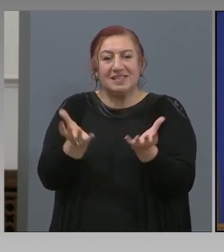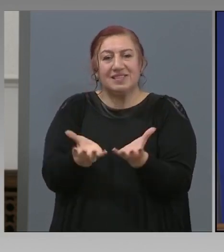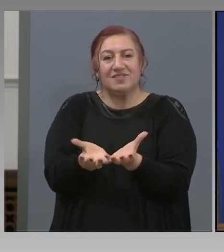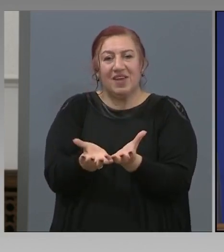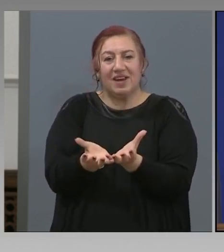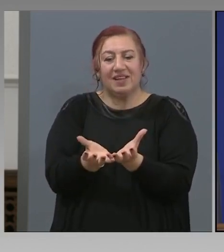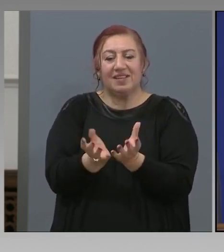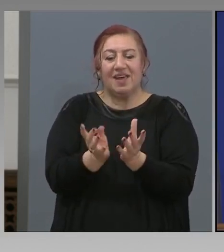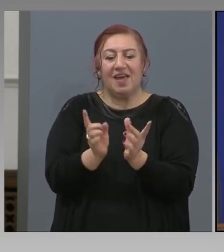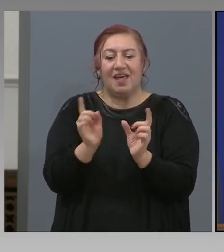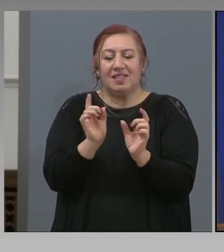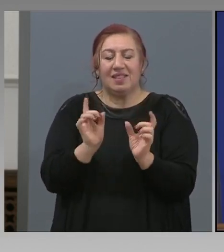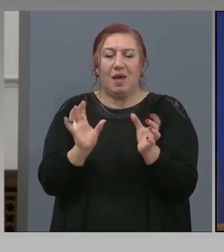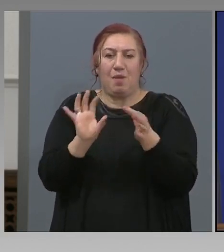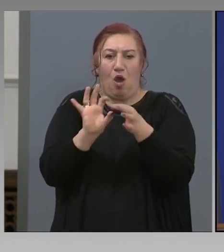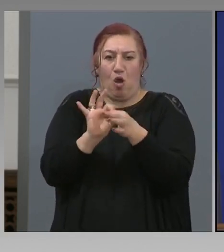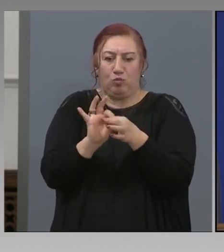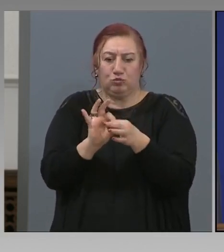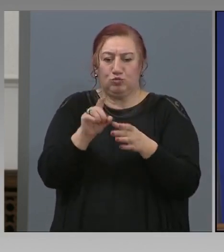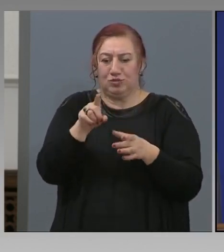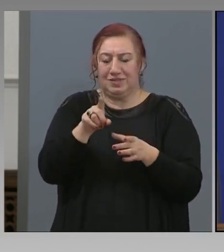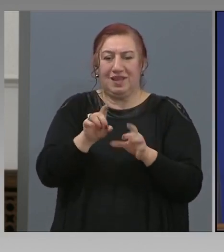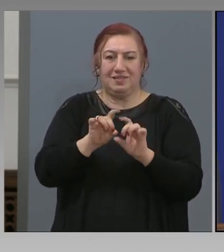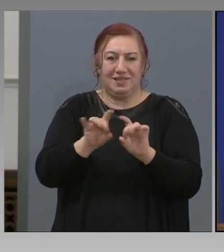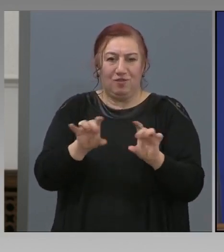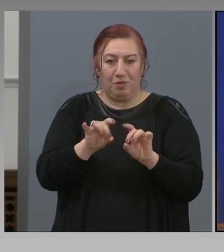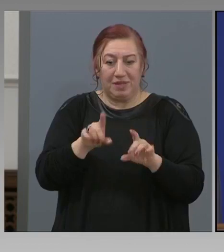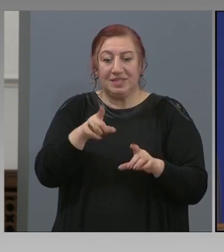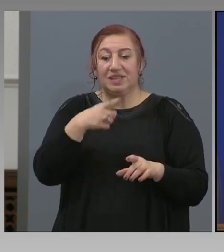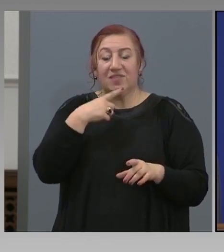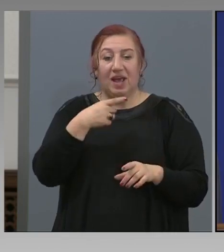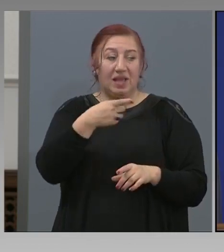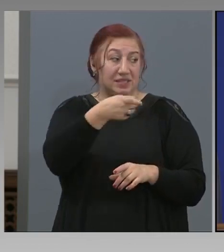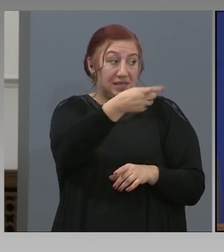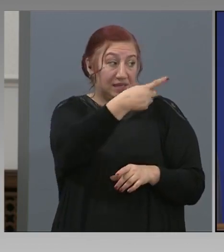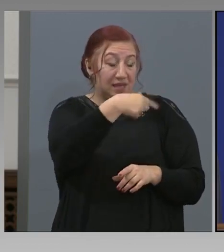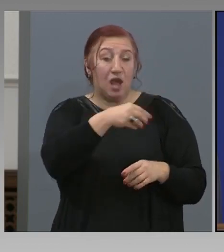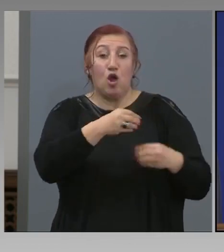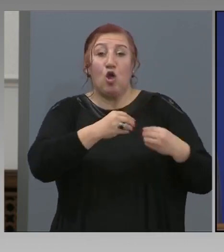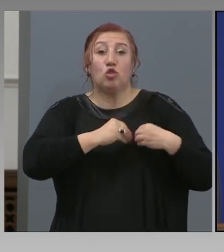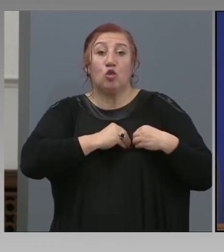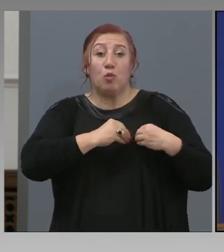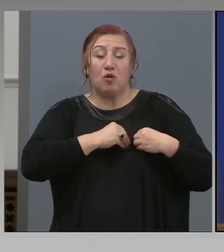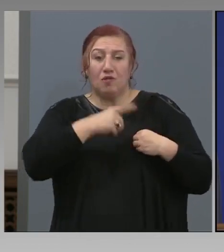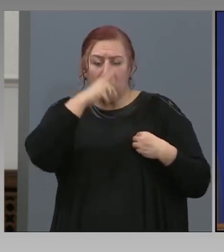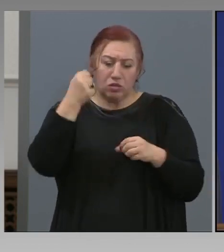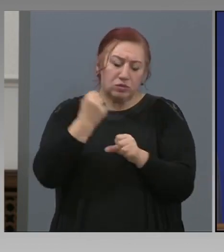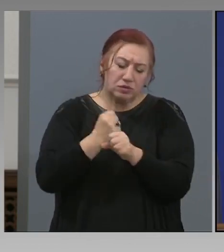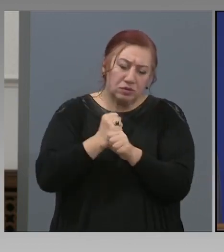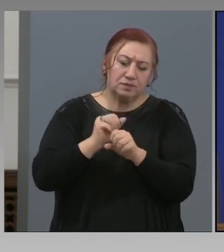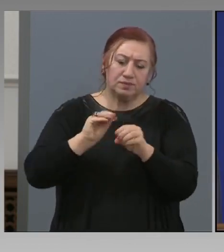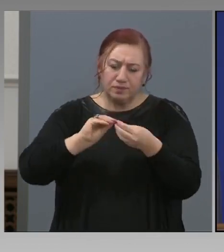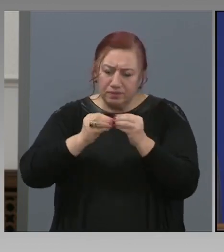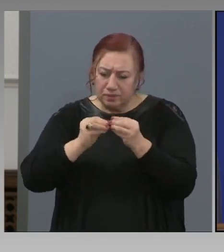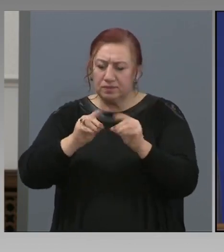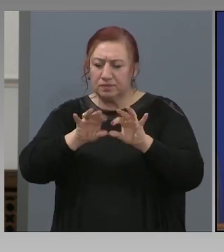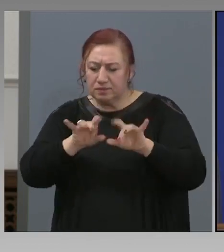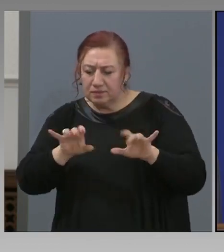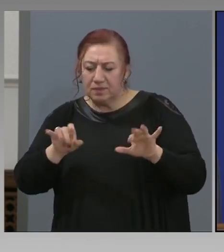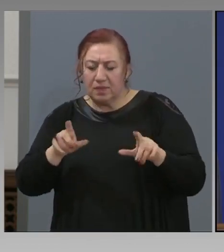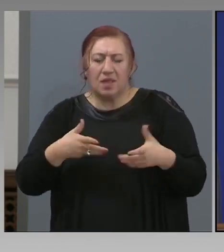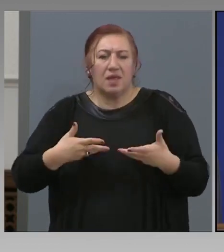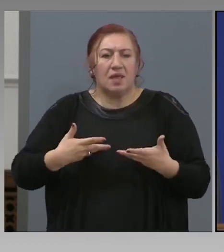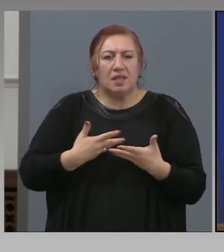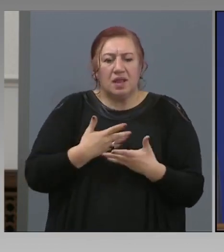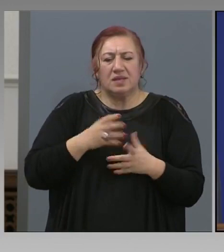няма към тази информация, за това казах, че доброволно са службите или интереса ни кой къде